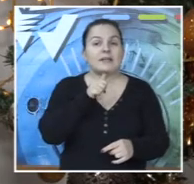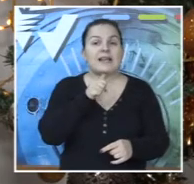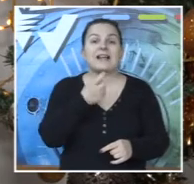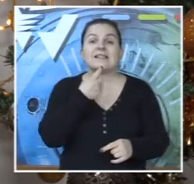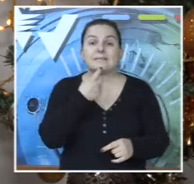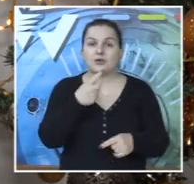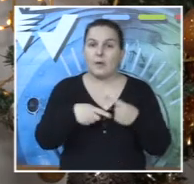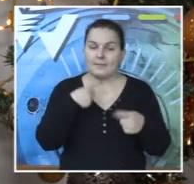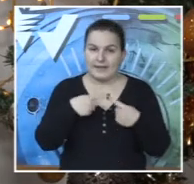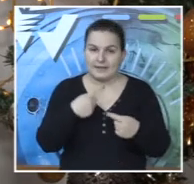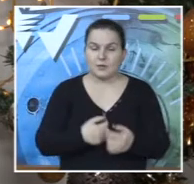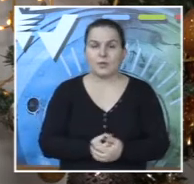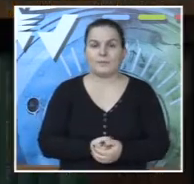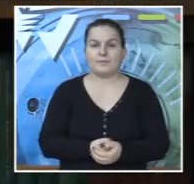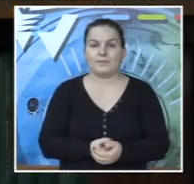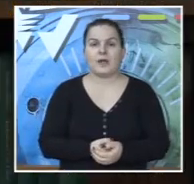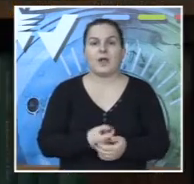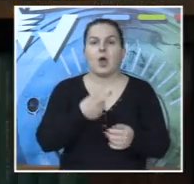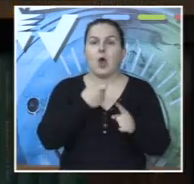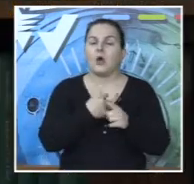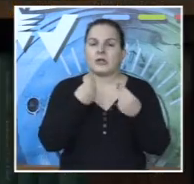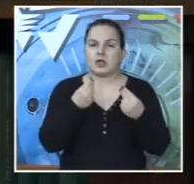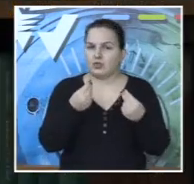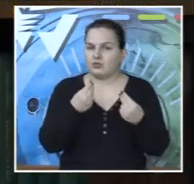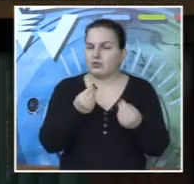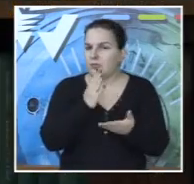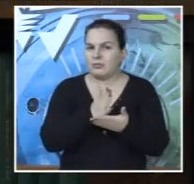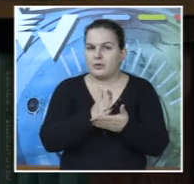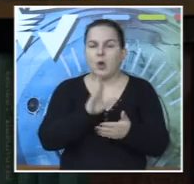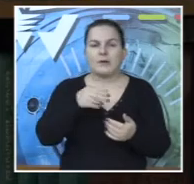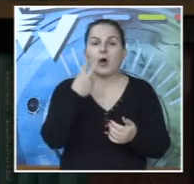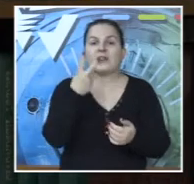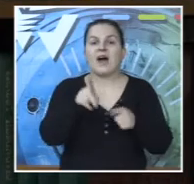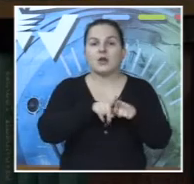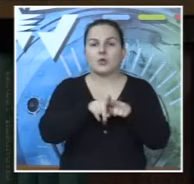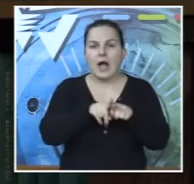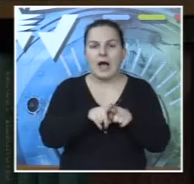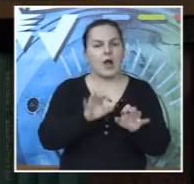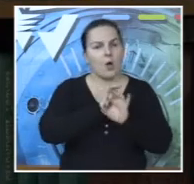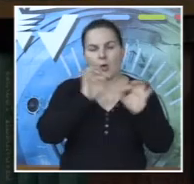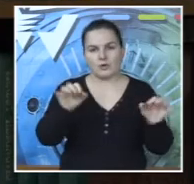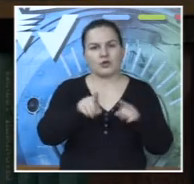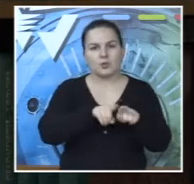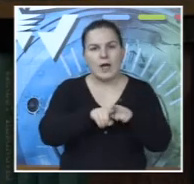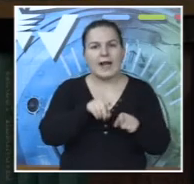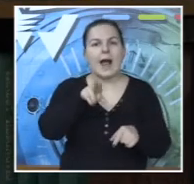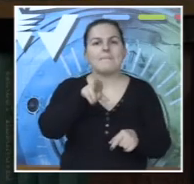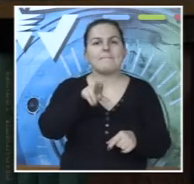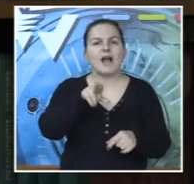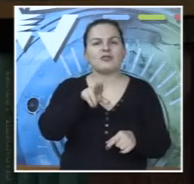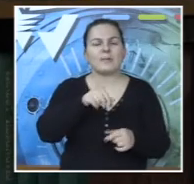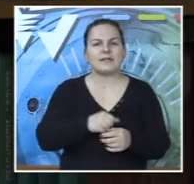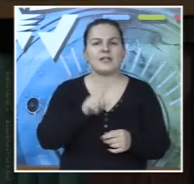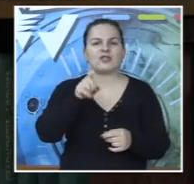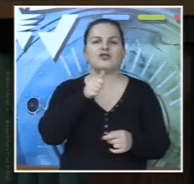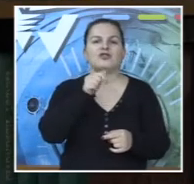na nemačkom i na srpskom jeziku. Kosta se fino prilagodio. Imao je dvojicu drugara, dobrih drugara,